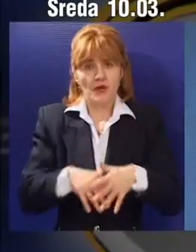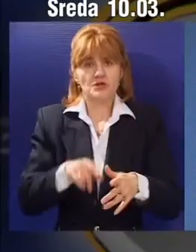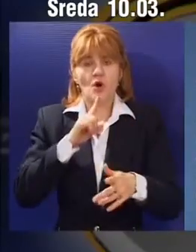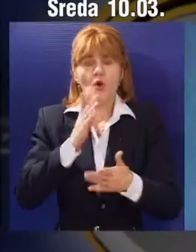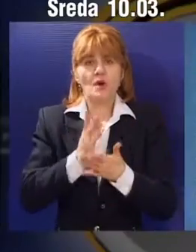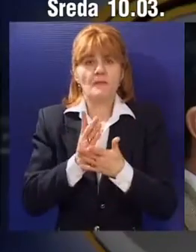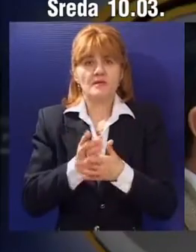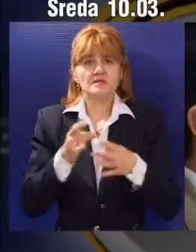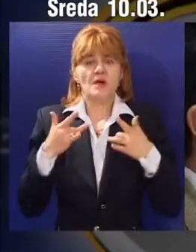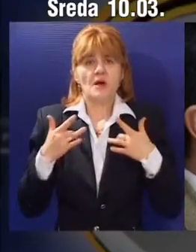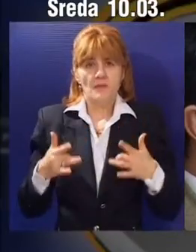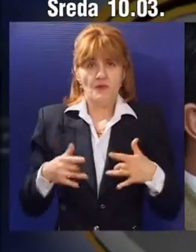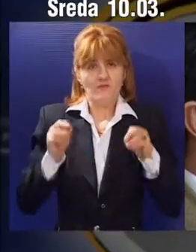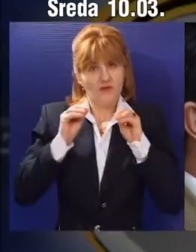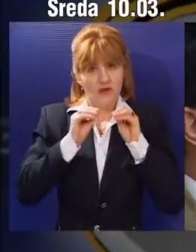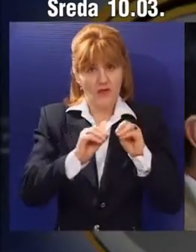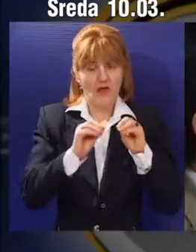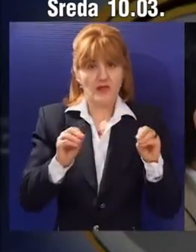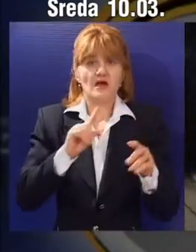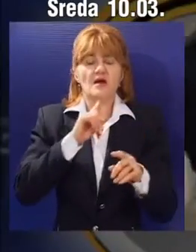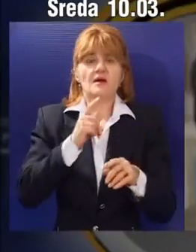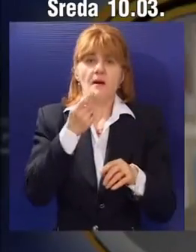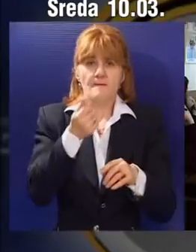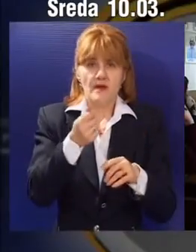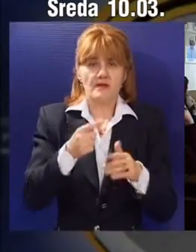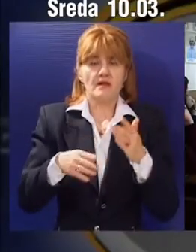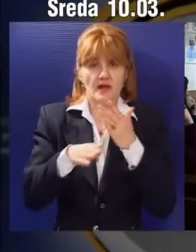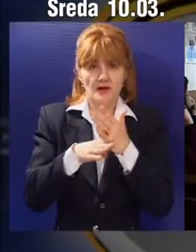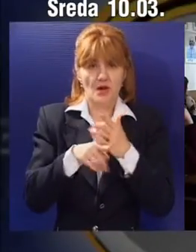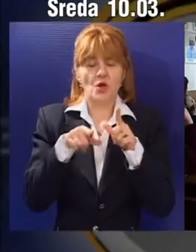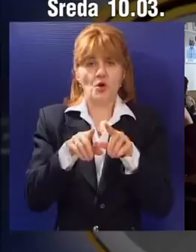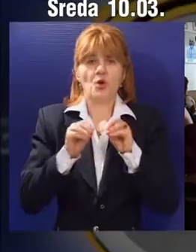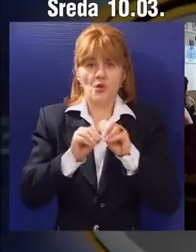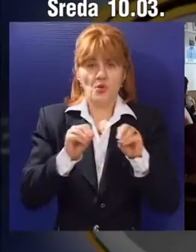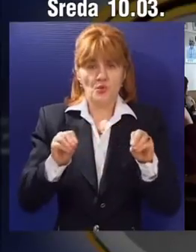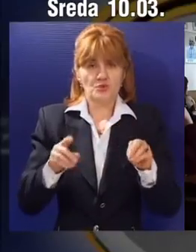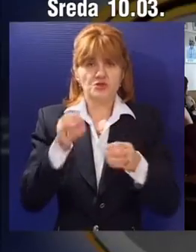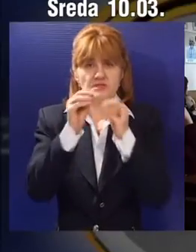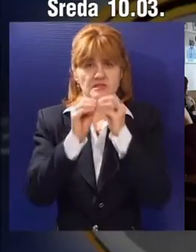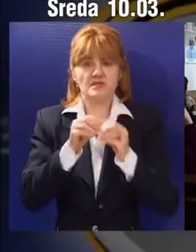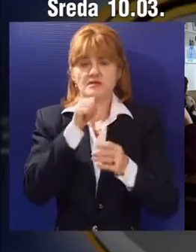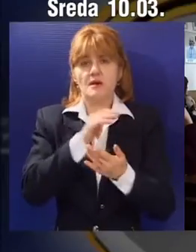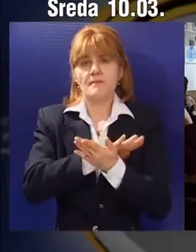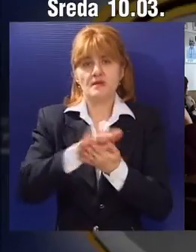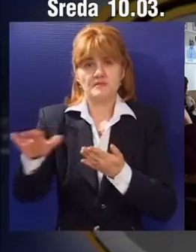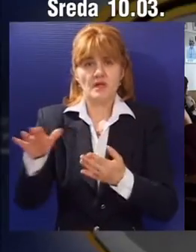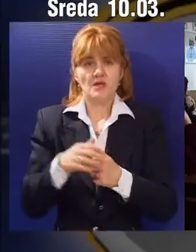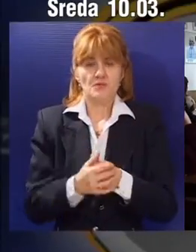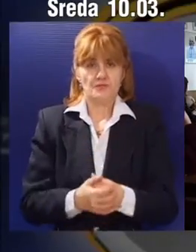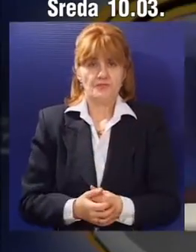će biti stručna, edukativna, ali i materialna i finansijska. Učešće novom savjetovanju za preduzetnike je besplatno.